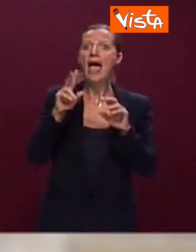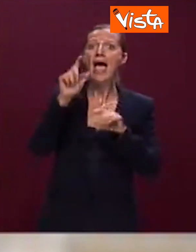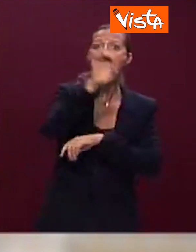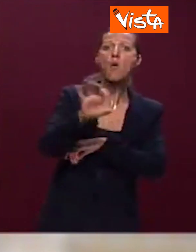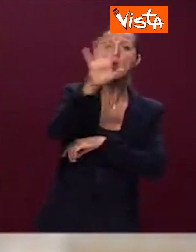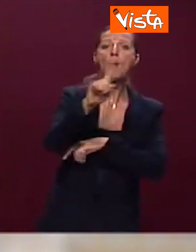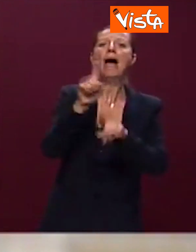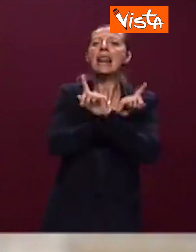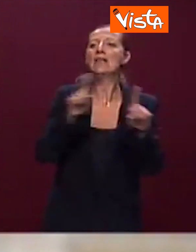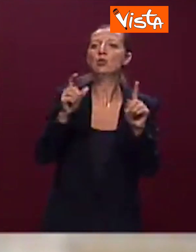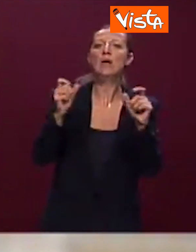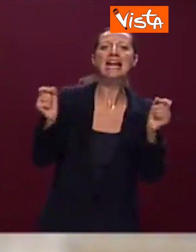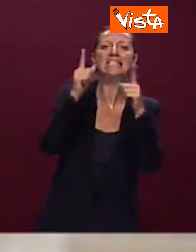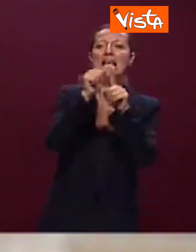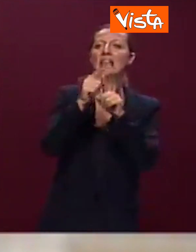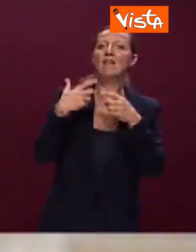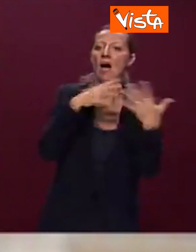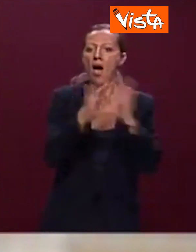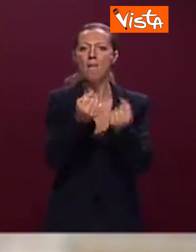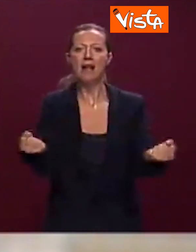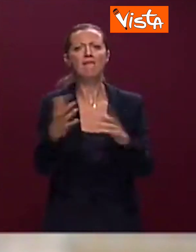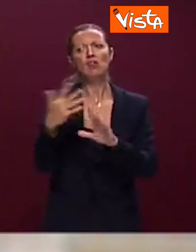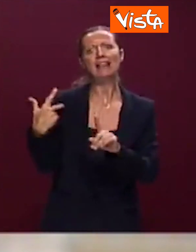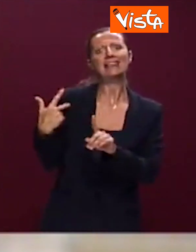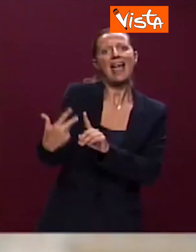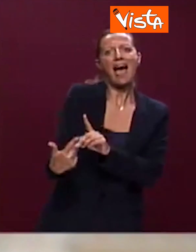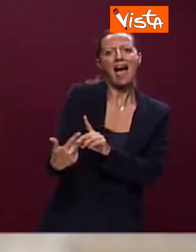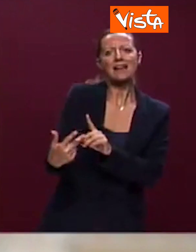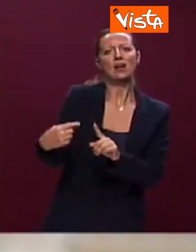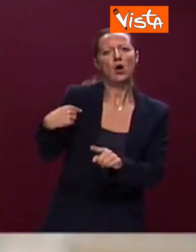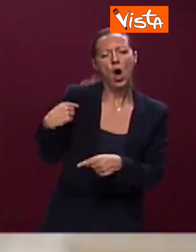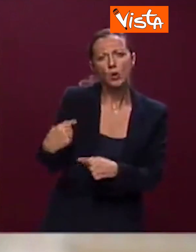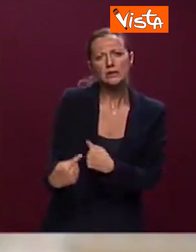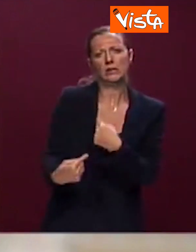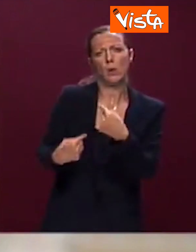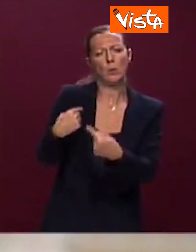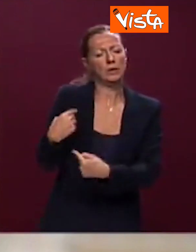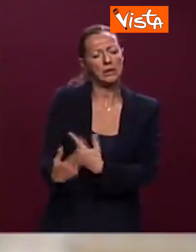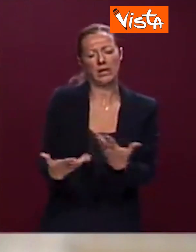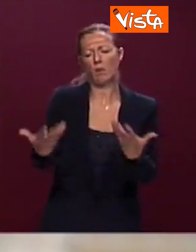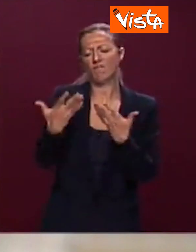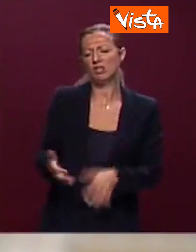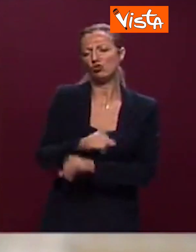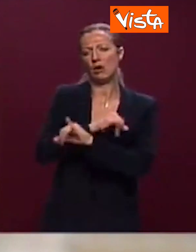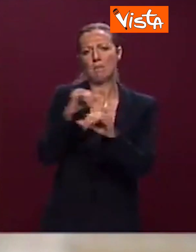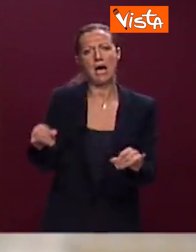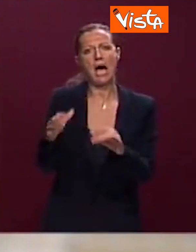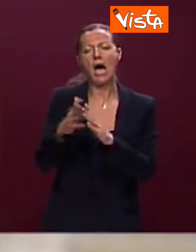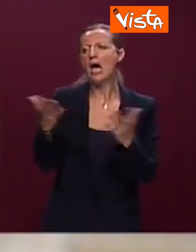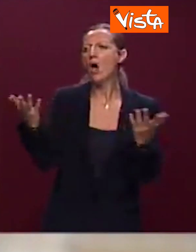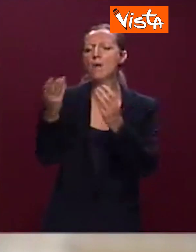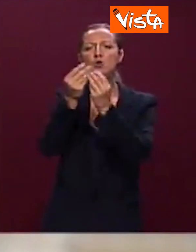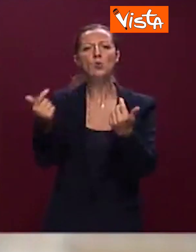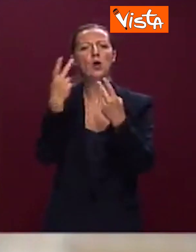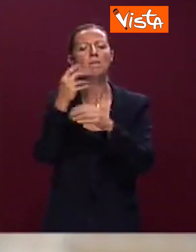è stata messa in campo, mentre da tre anni continua, inesauribile e senza via d'uscita, l'escalation